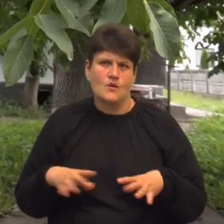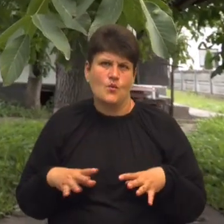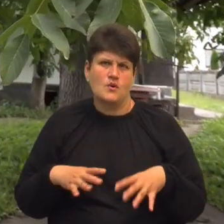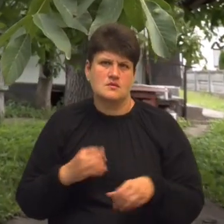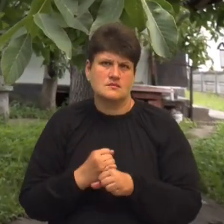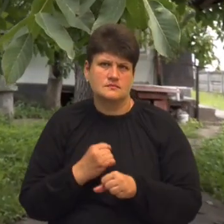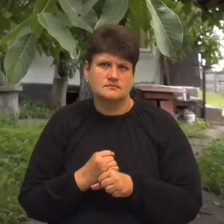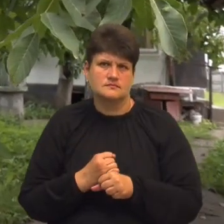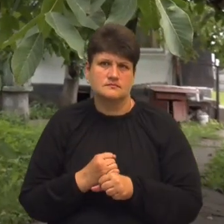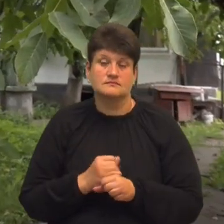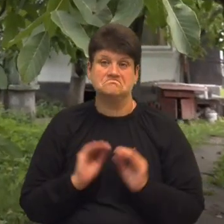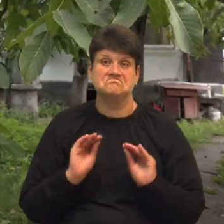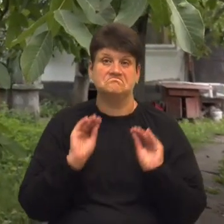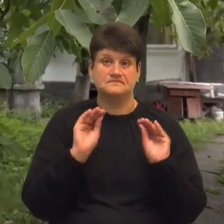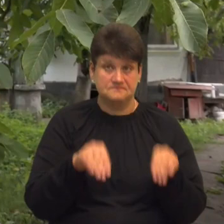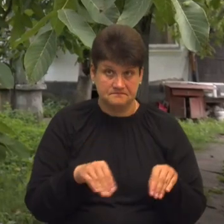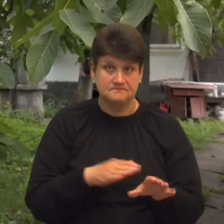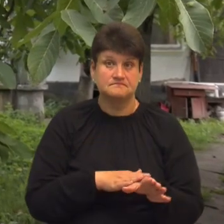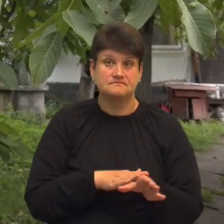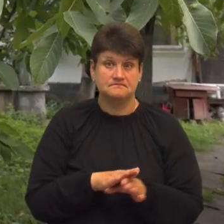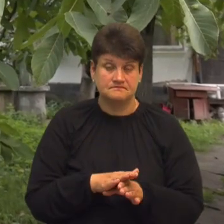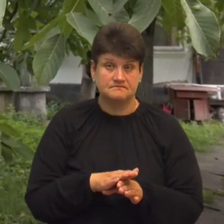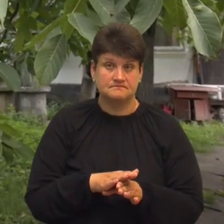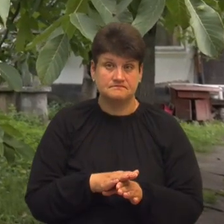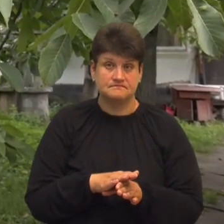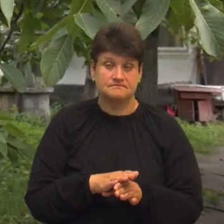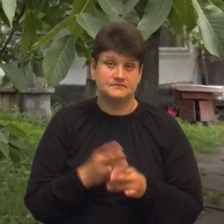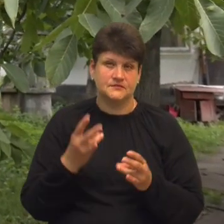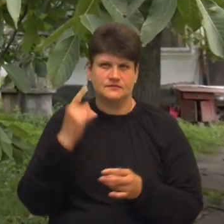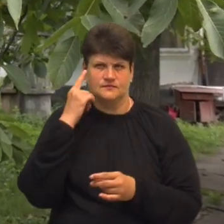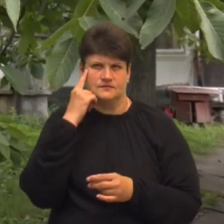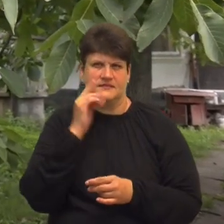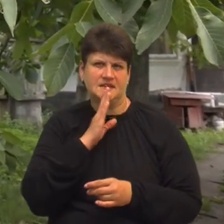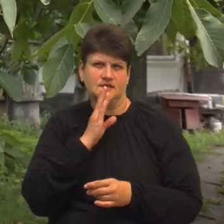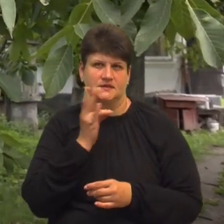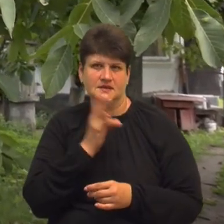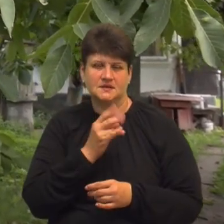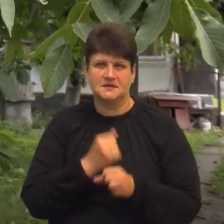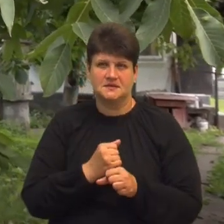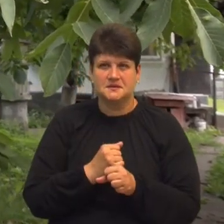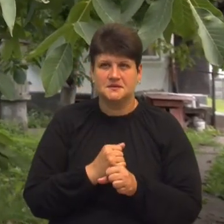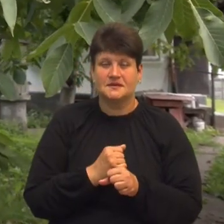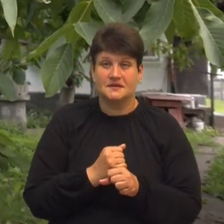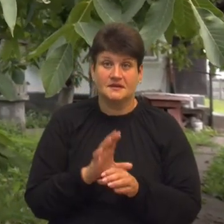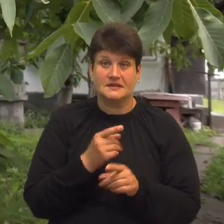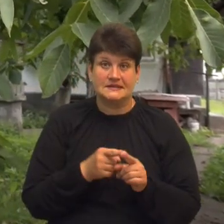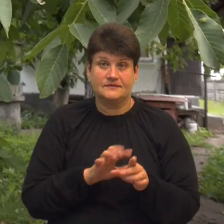Зробив я коника. А я ріджу плакати, думаю, треба дівчину. Ну, я зробив, то все.